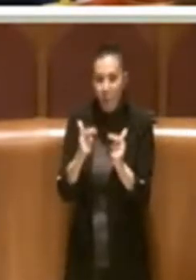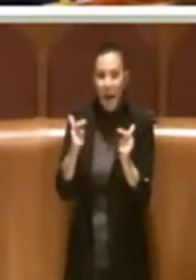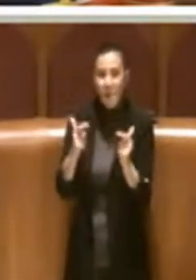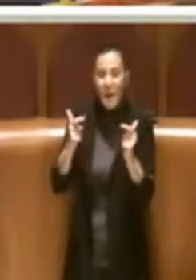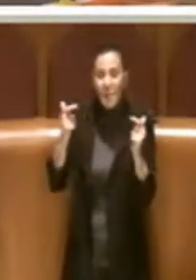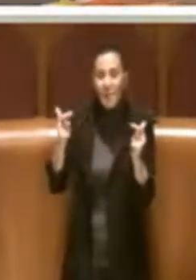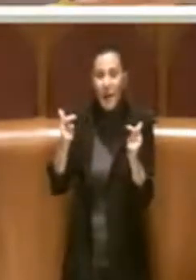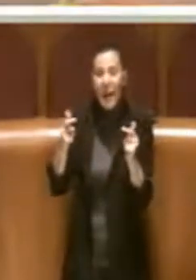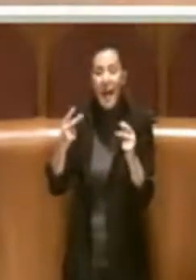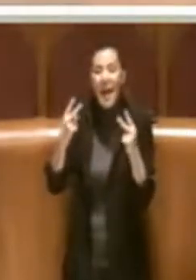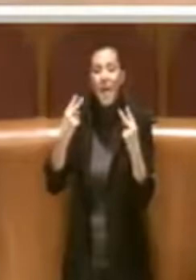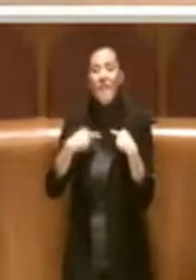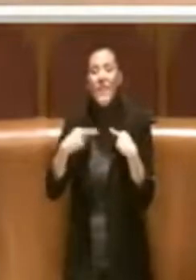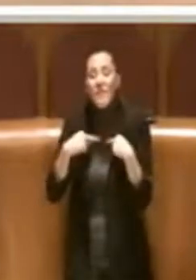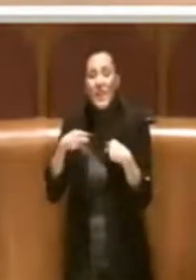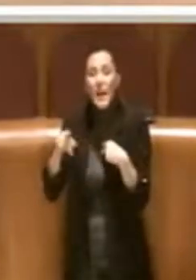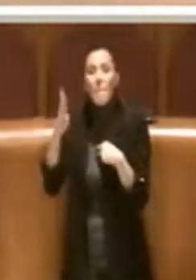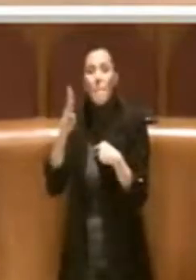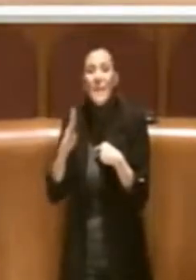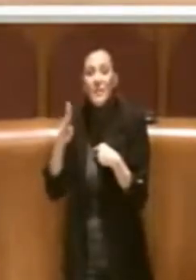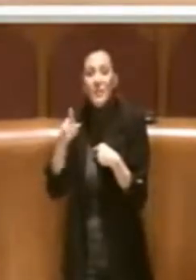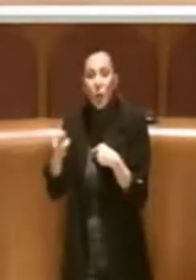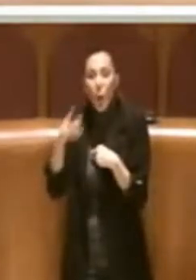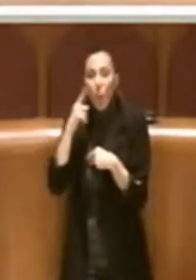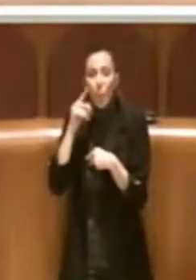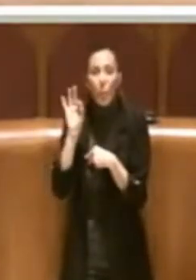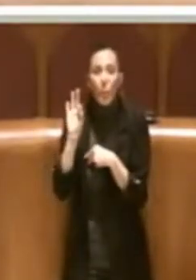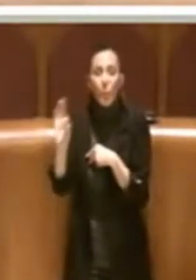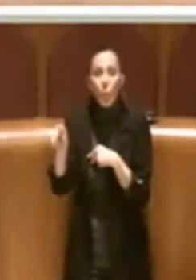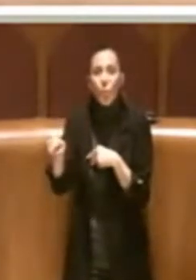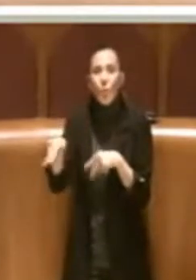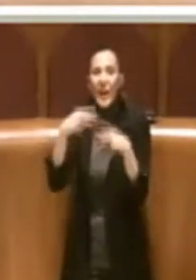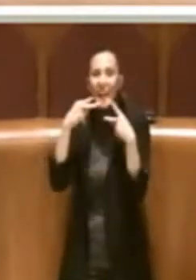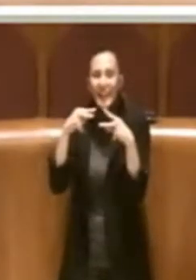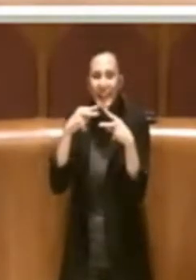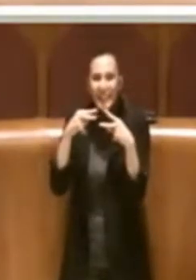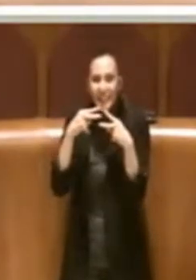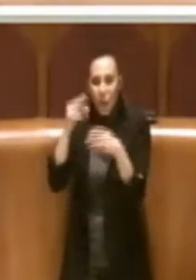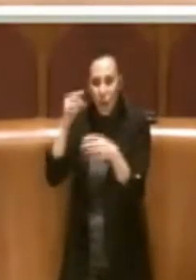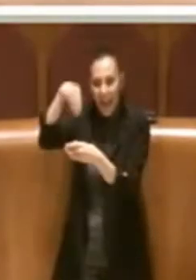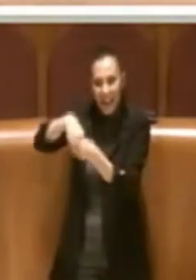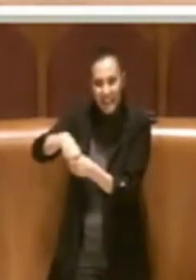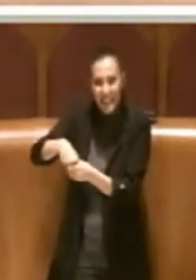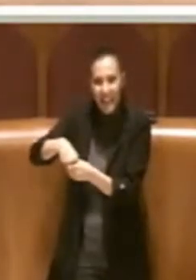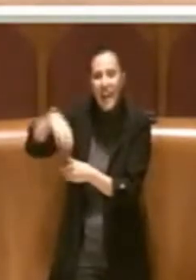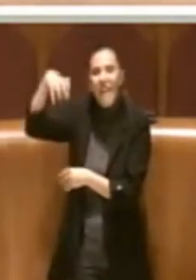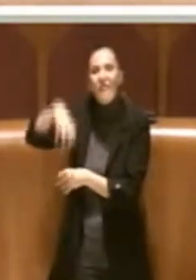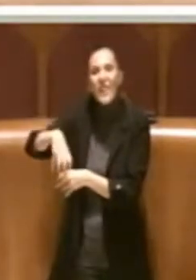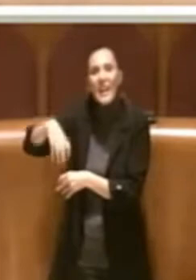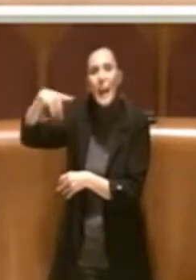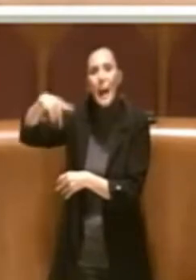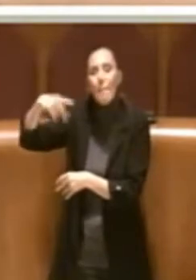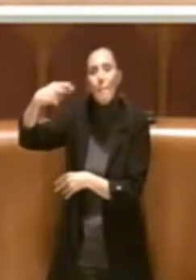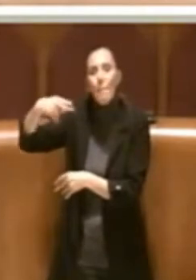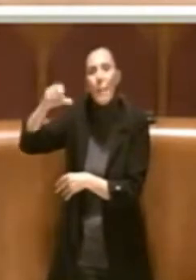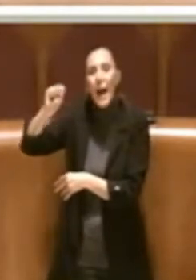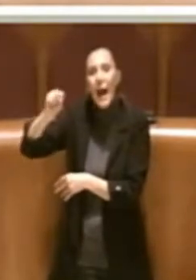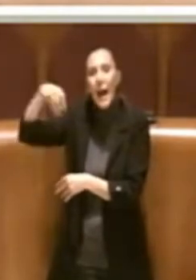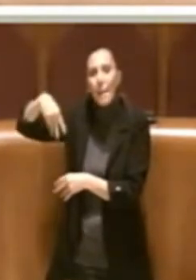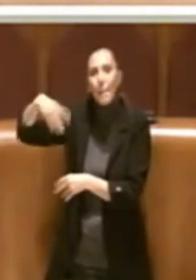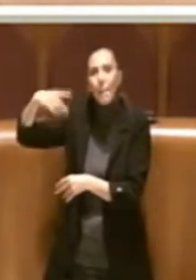il Vivi Bistrò, che è un punto ristoro all'interno di Villa Panfili, che